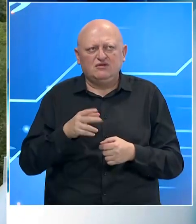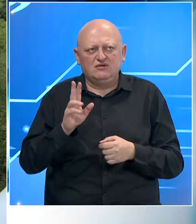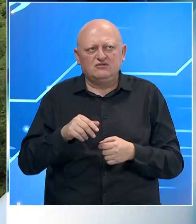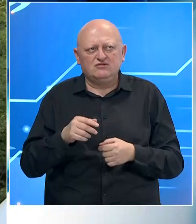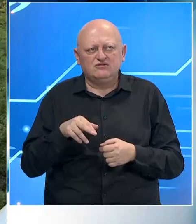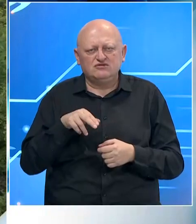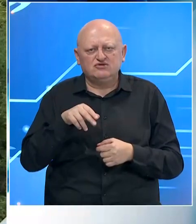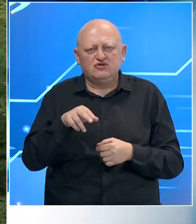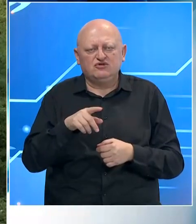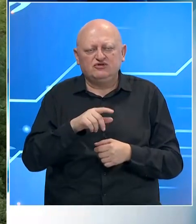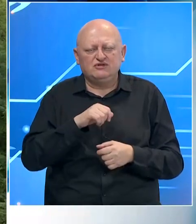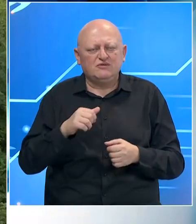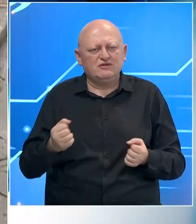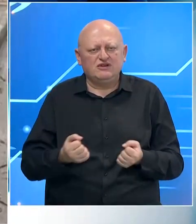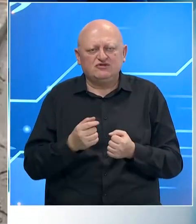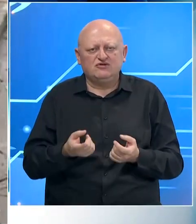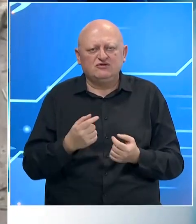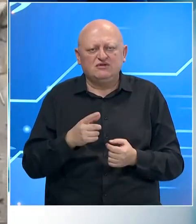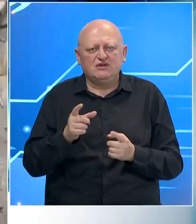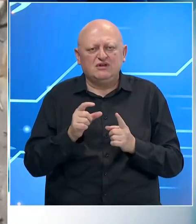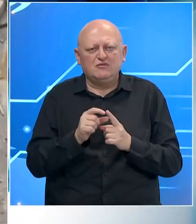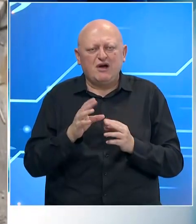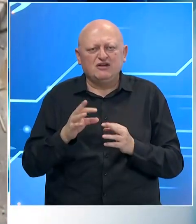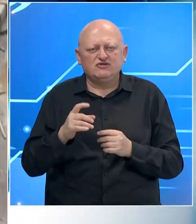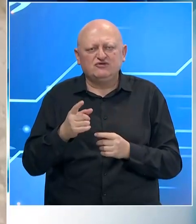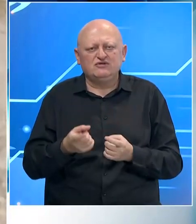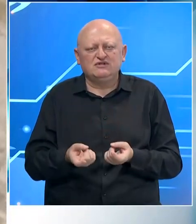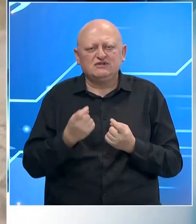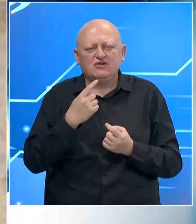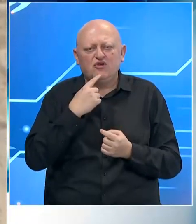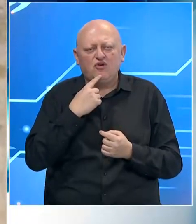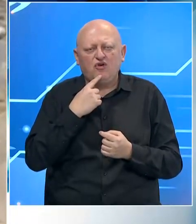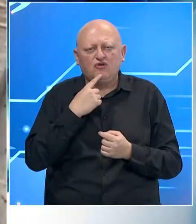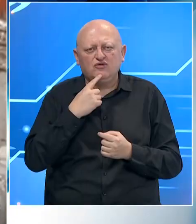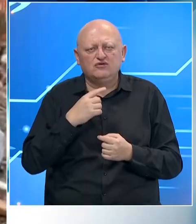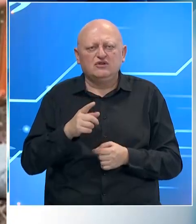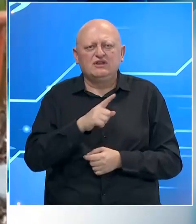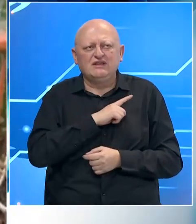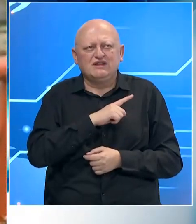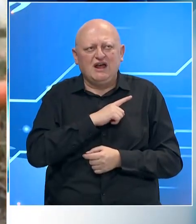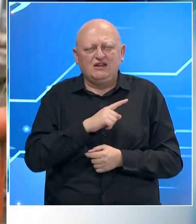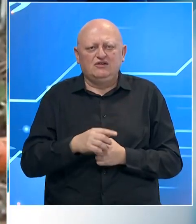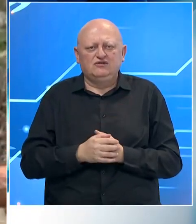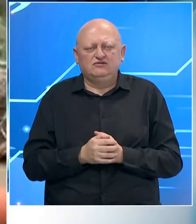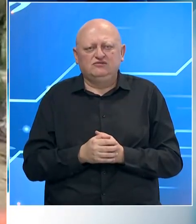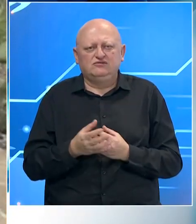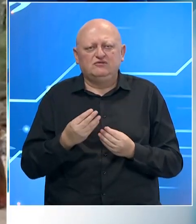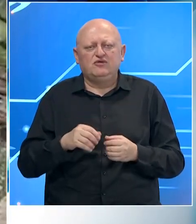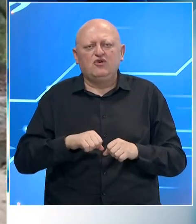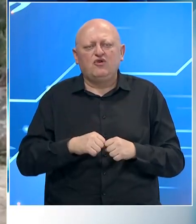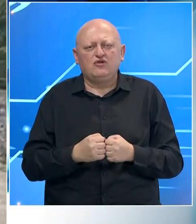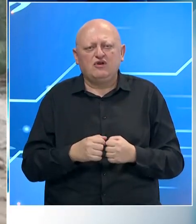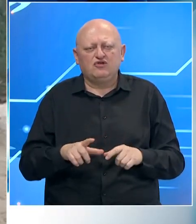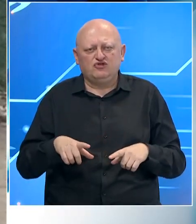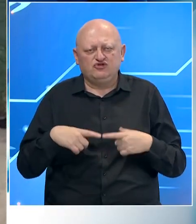doći do sela Parsovići. To je selo koje je također nas radalo. Mnogo je ugroženo